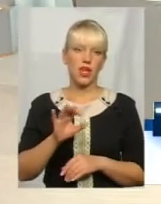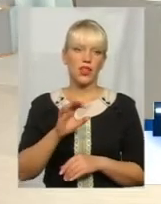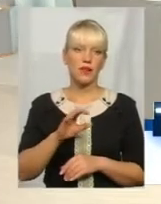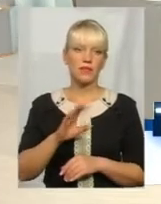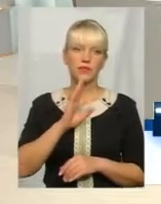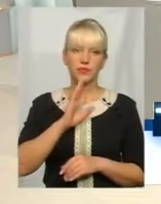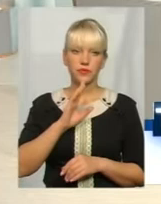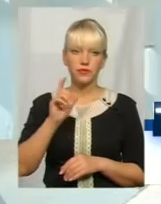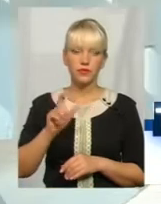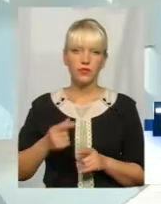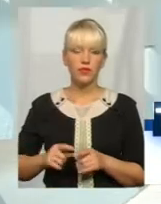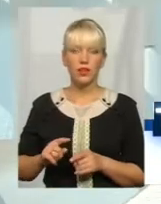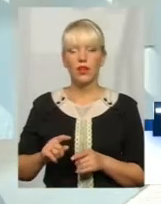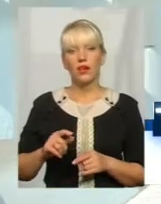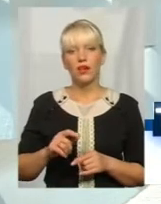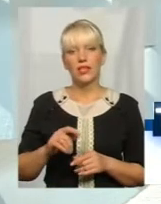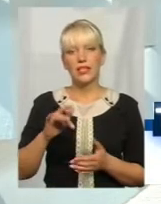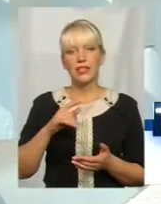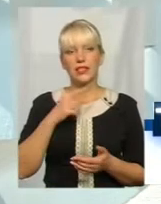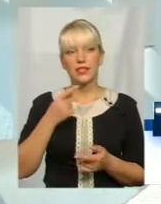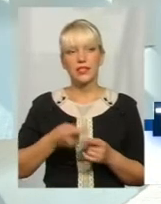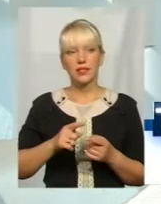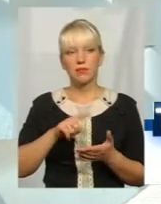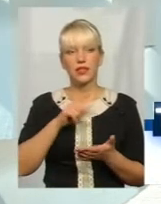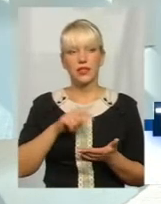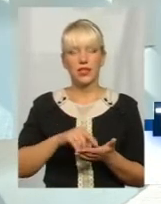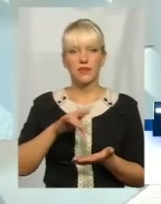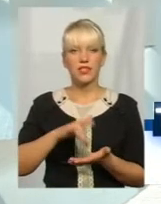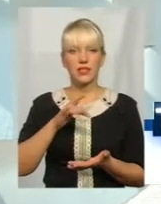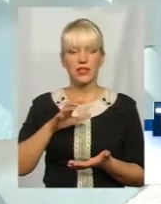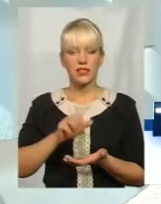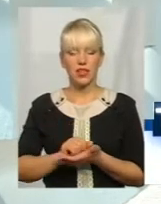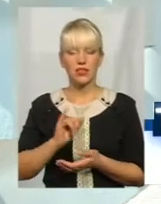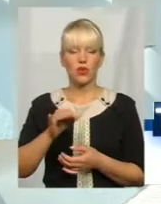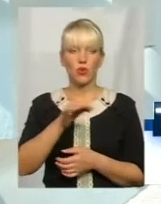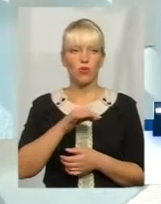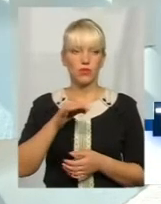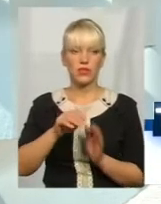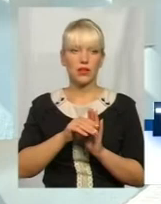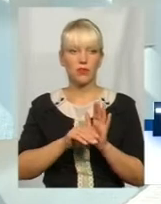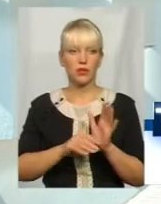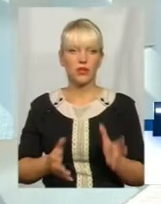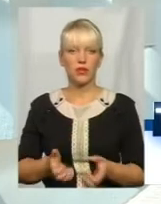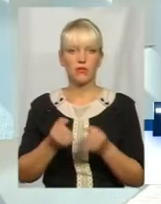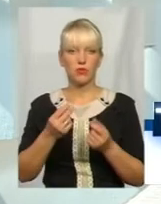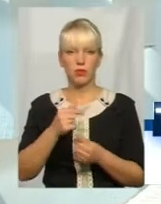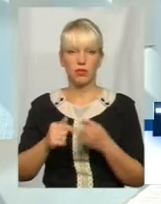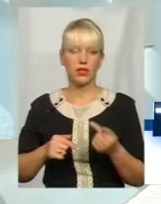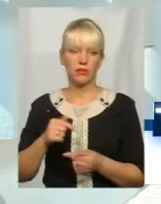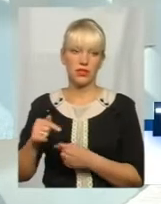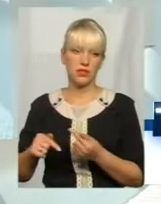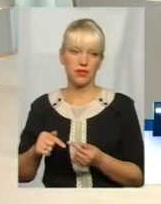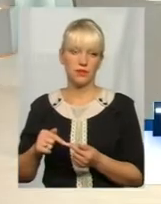основному, звичайно, це по центру зайнятості, то, що так є. І обласна програма підтримки підприємництва.